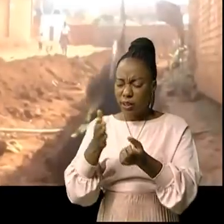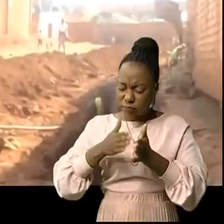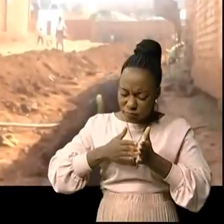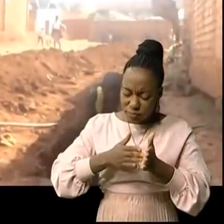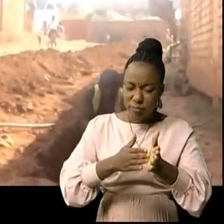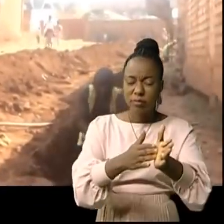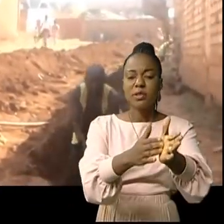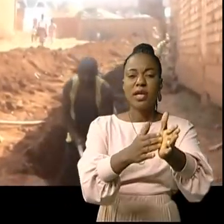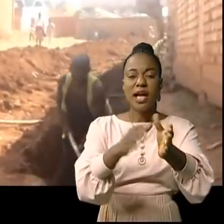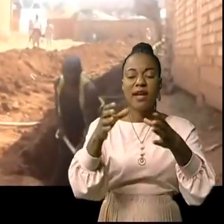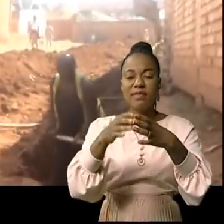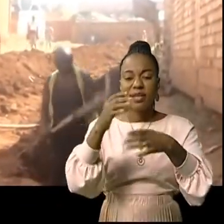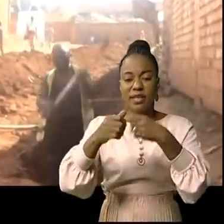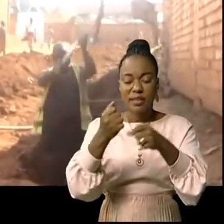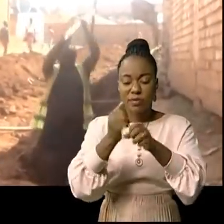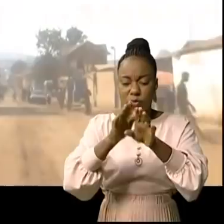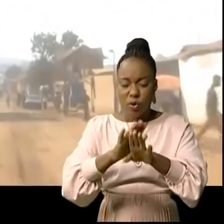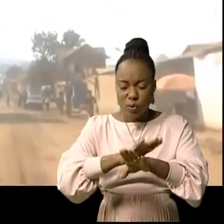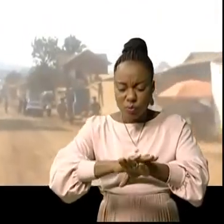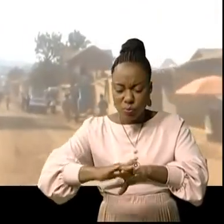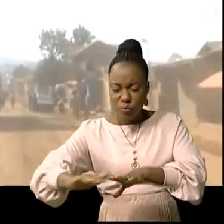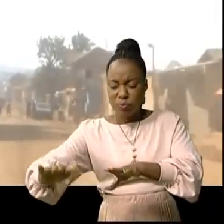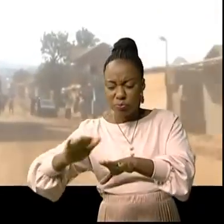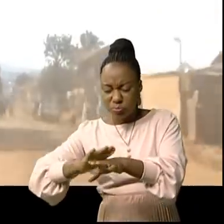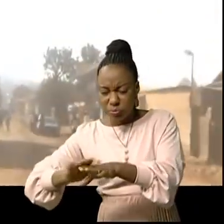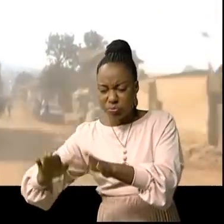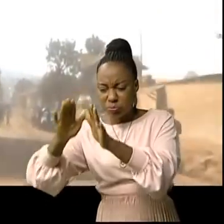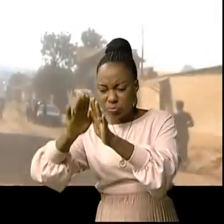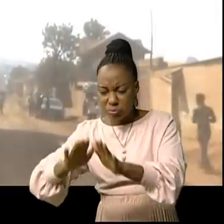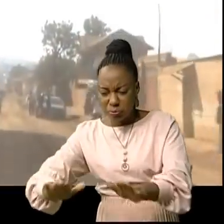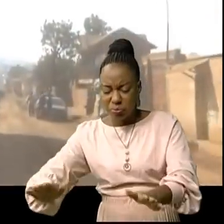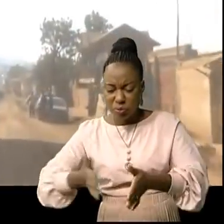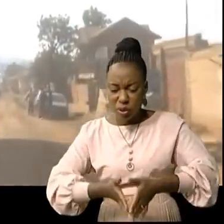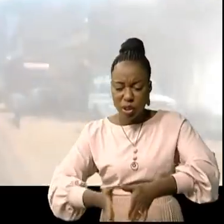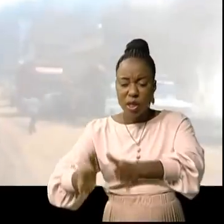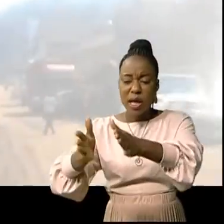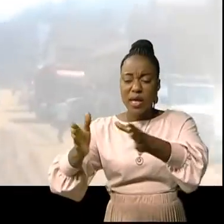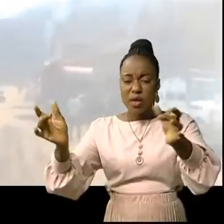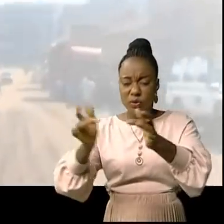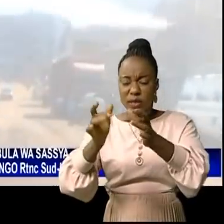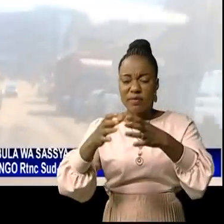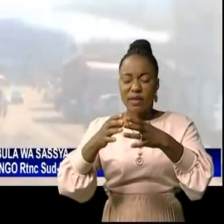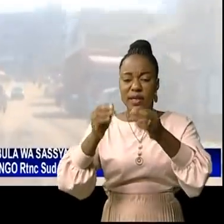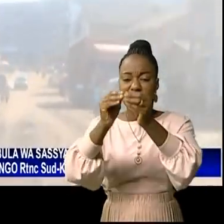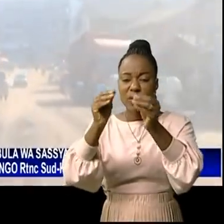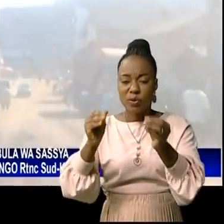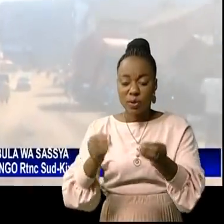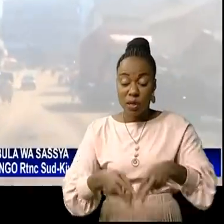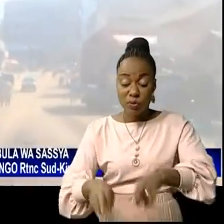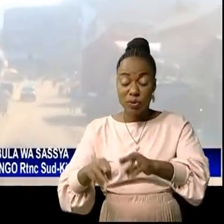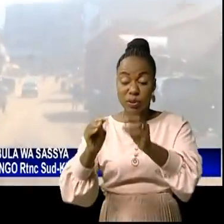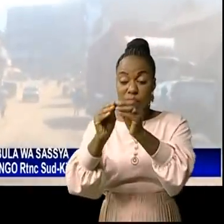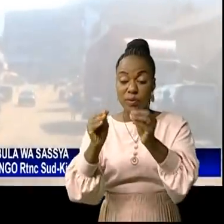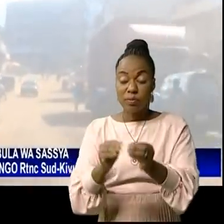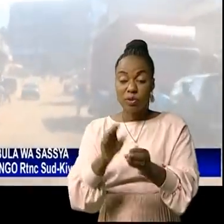actuellement avec les travaux d'assainissement. La jonction de cette route avec la route nationale numéro 5 sur le tronçon routier UEIA